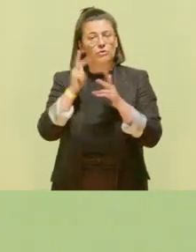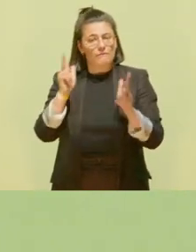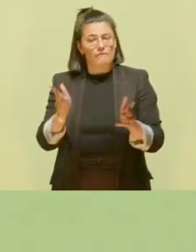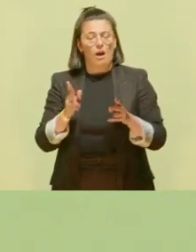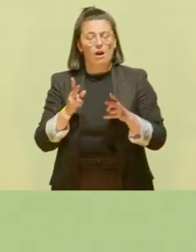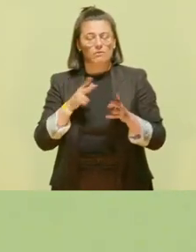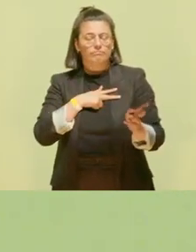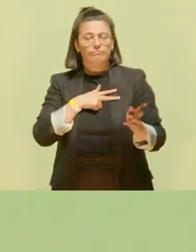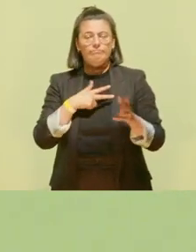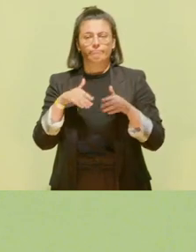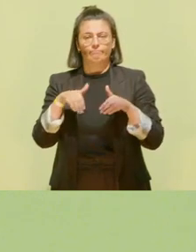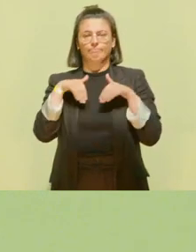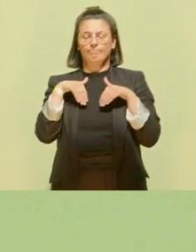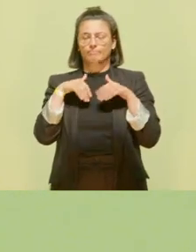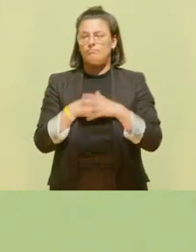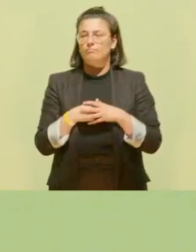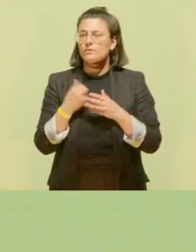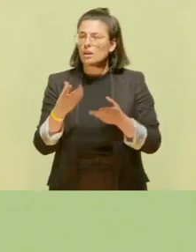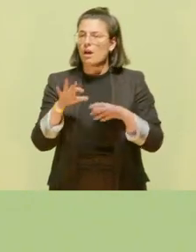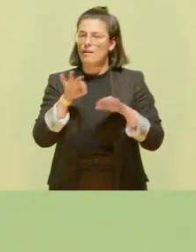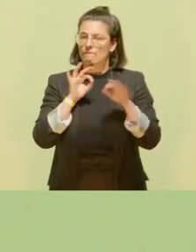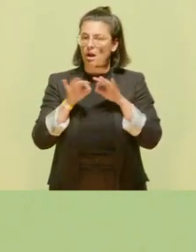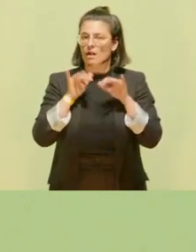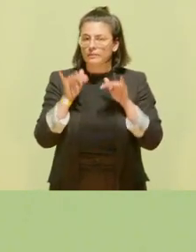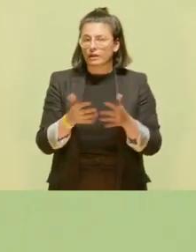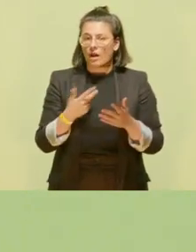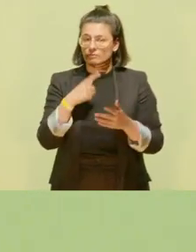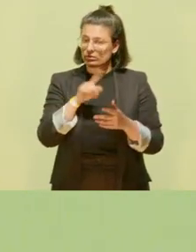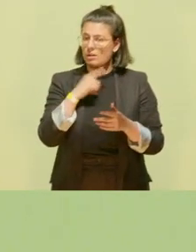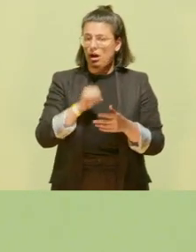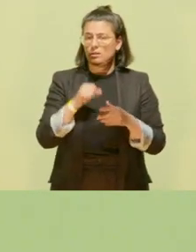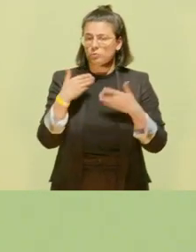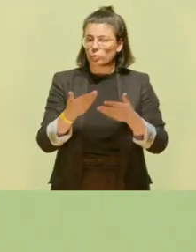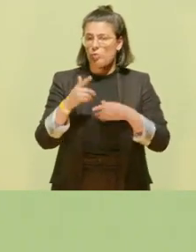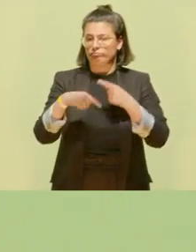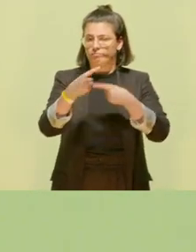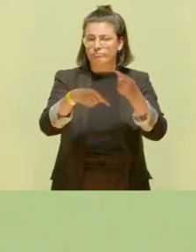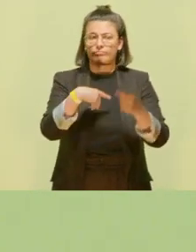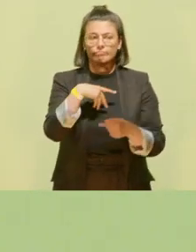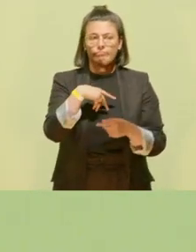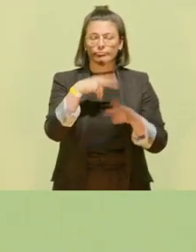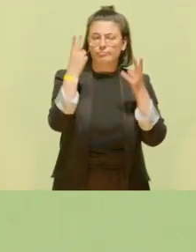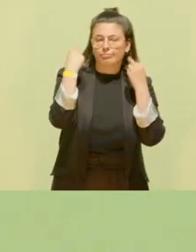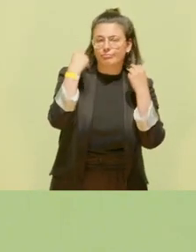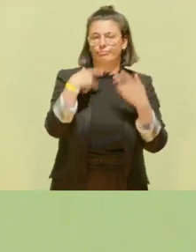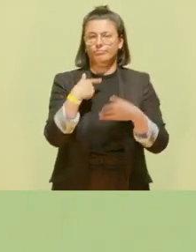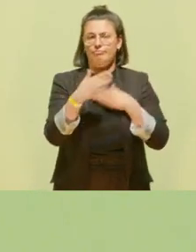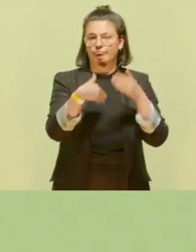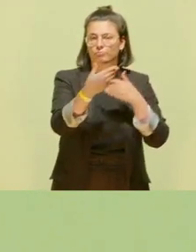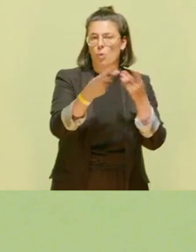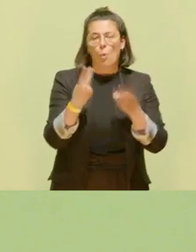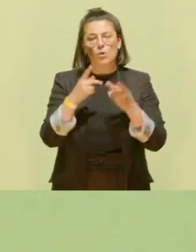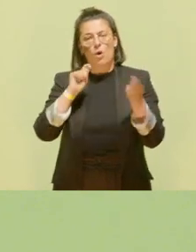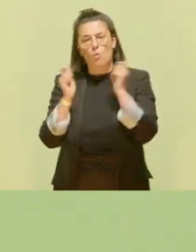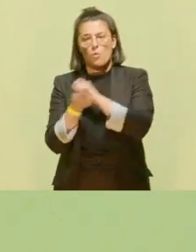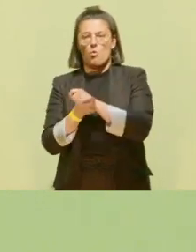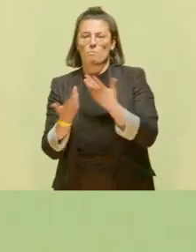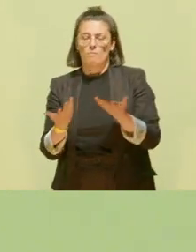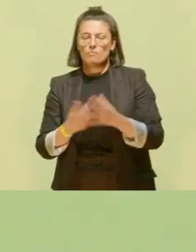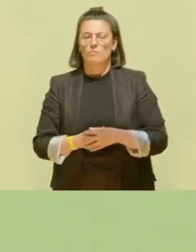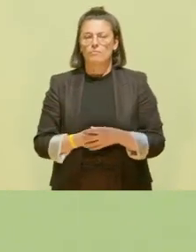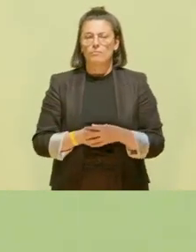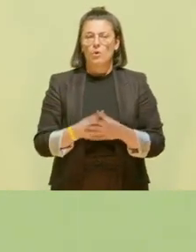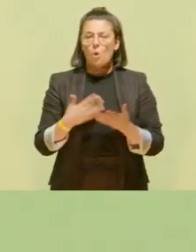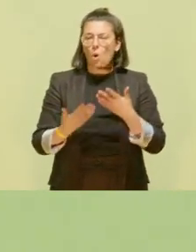Wir haben die Wahl. Ob wir so weitermachen wie bisher und ob wir die Menschen den verheerenden Folgen der Klimakrise